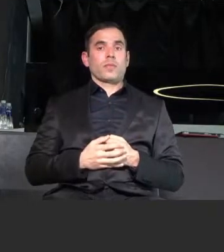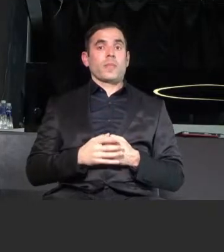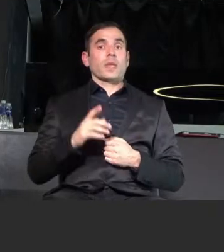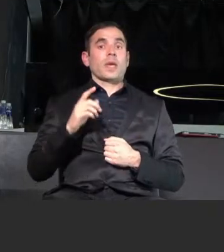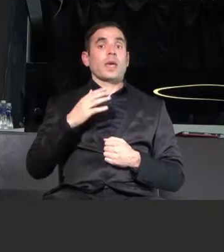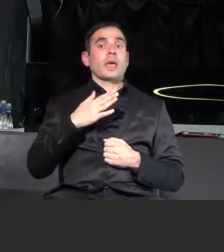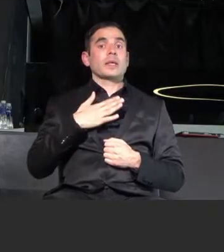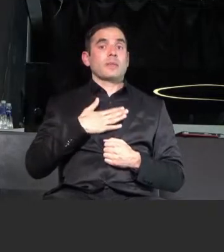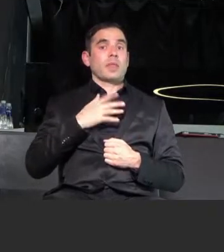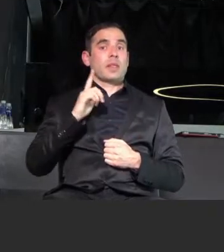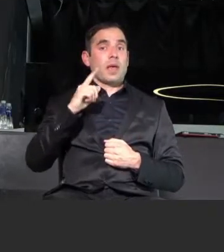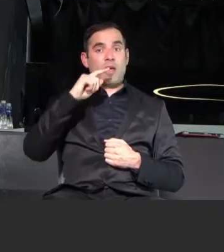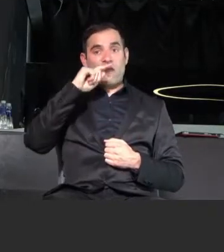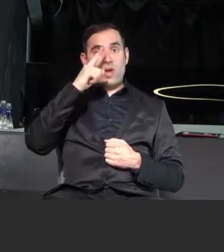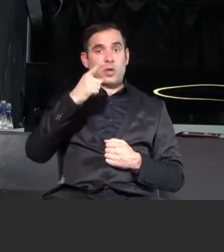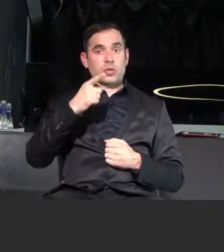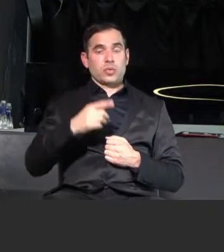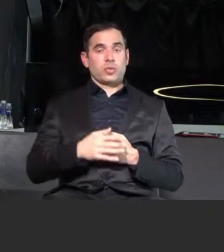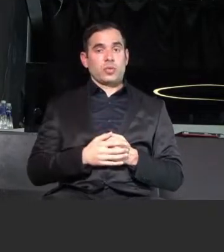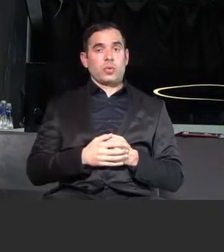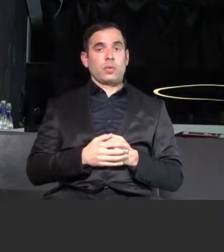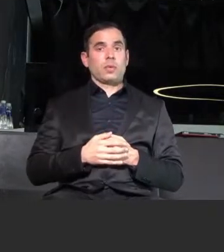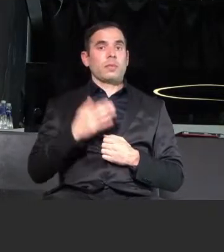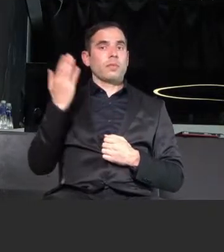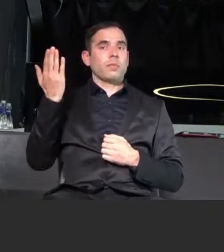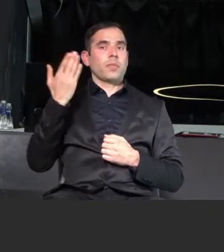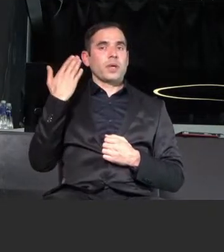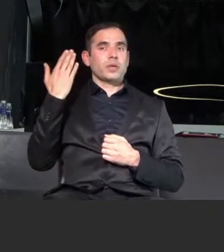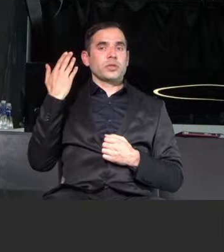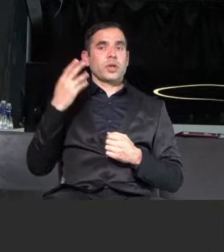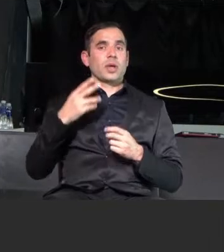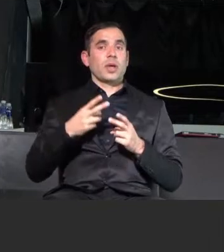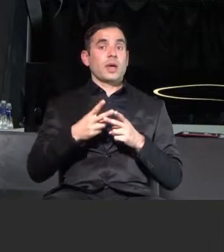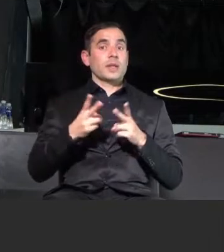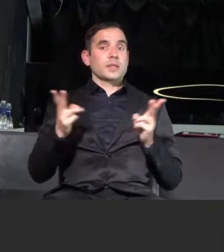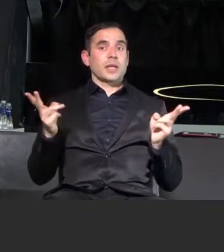-важното, беше разкрием ли